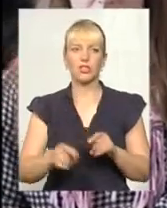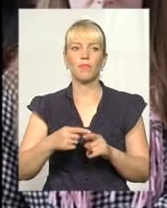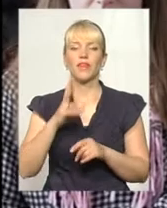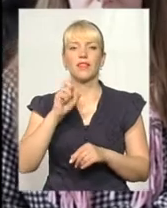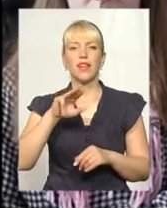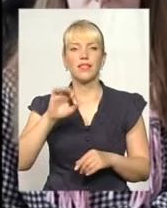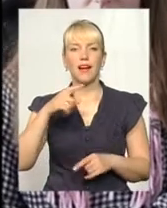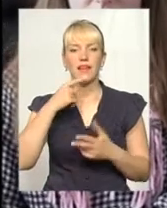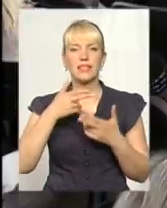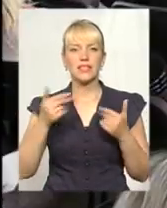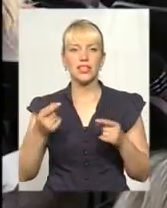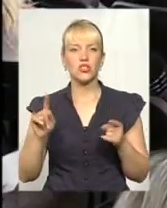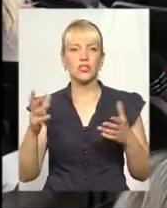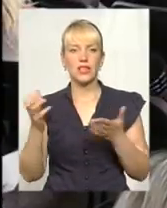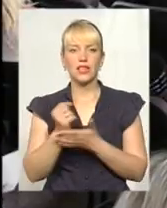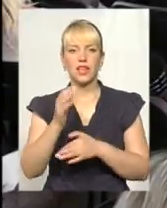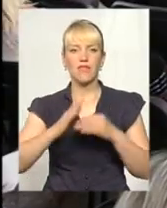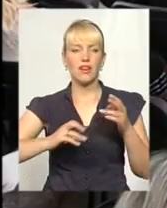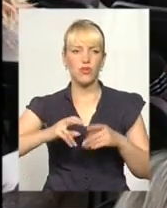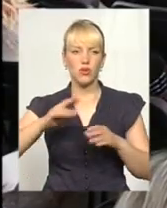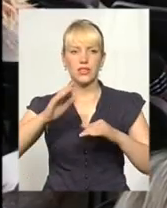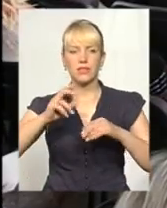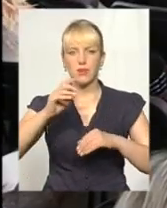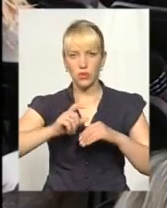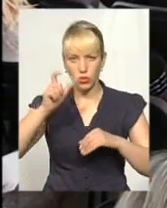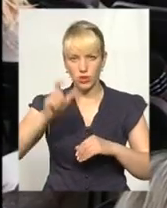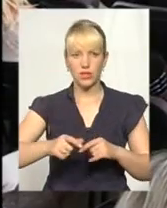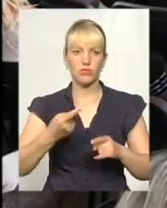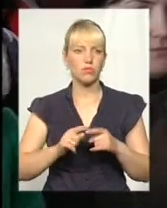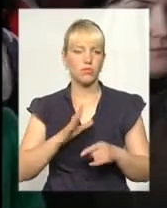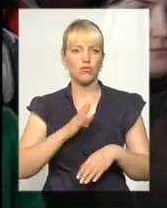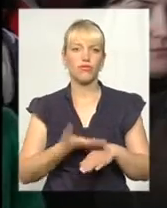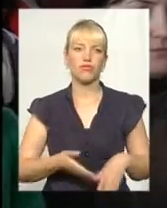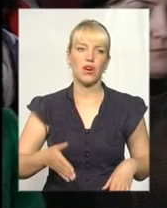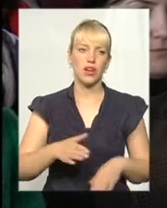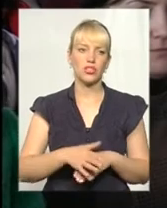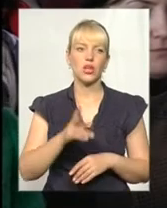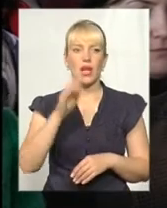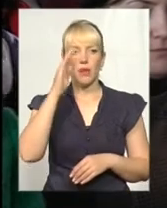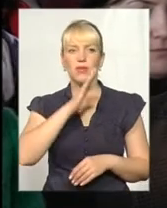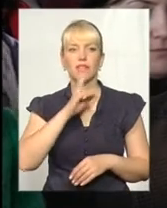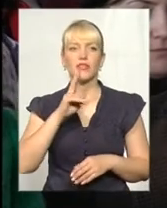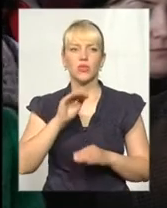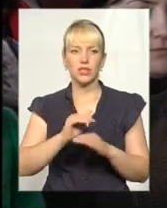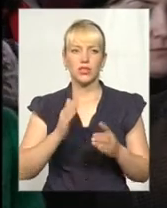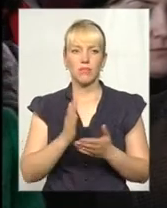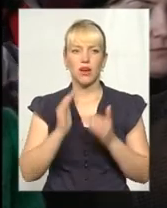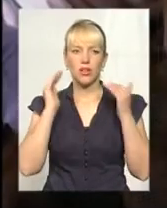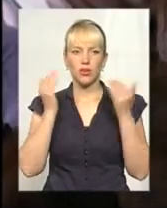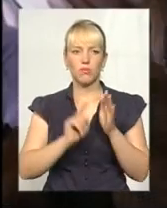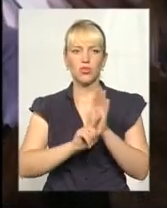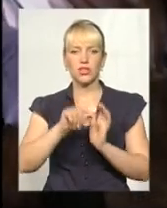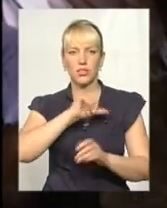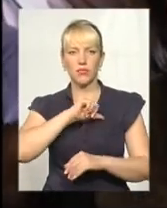зізнається, знайти кваліфікованого спеціаліста на той час було важко. Тож батьки, чиї діти також мали аутизм, почали самотужки вивчати